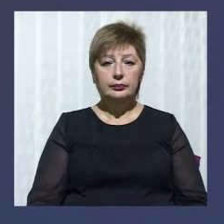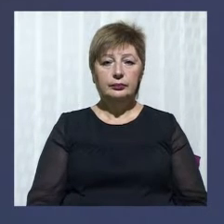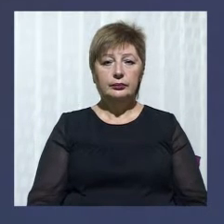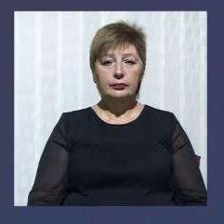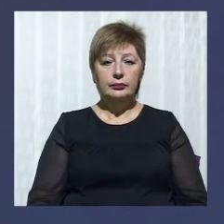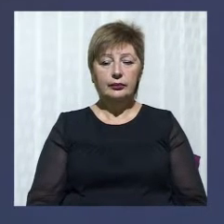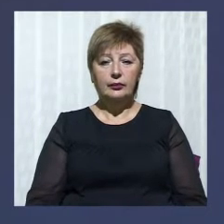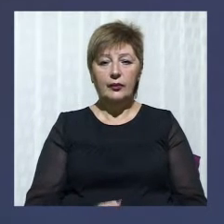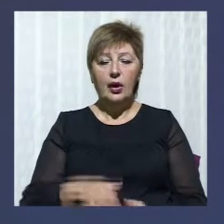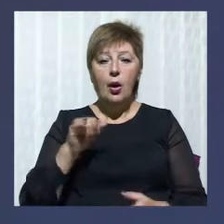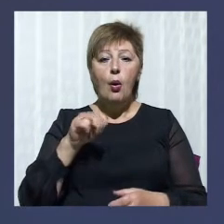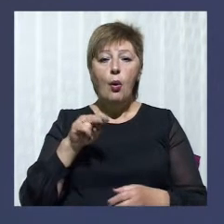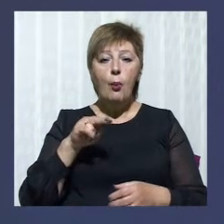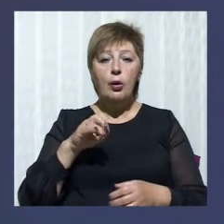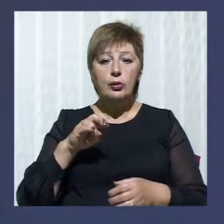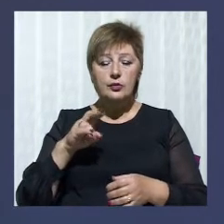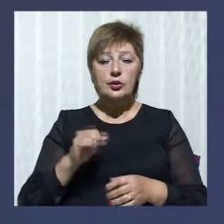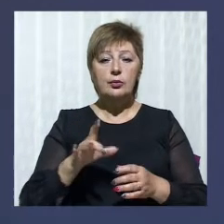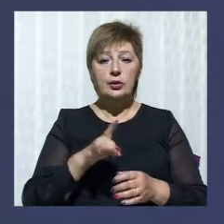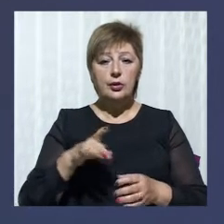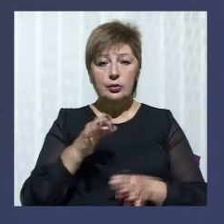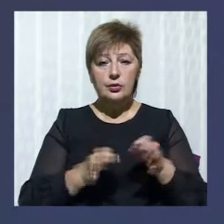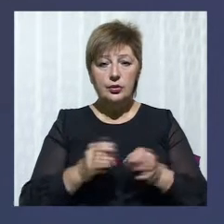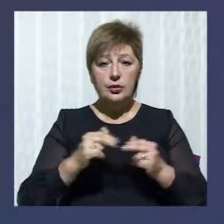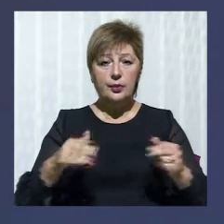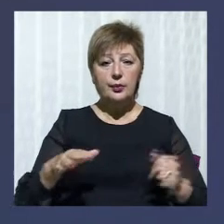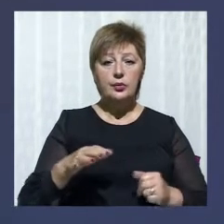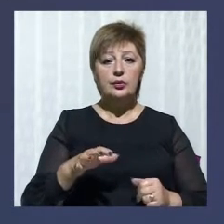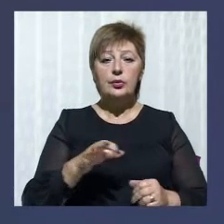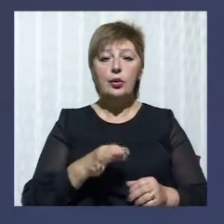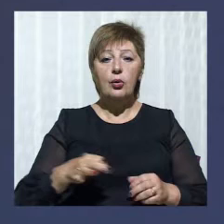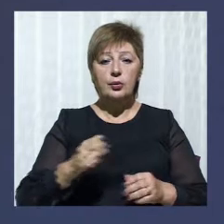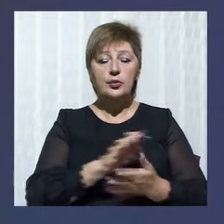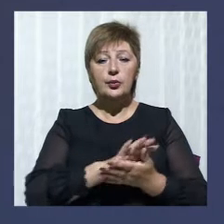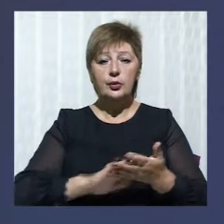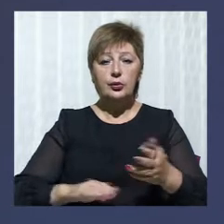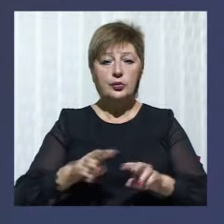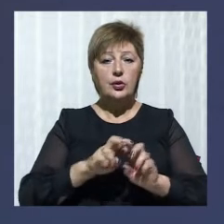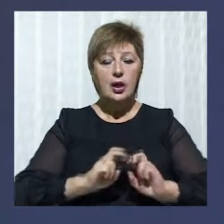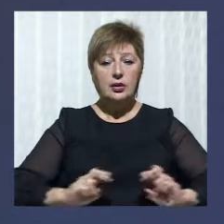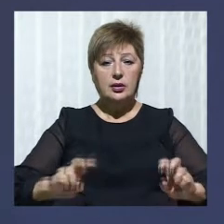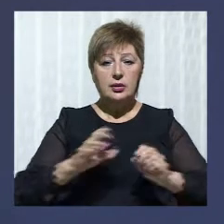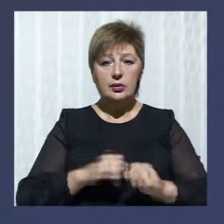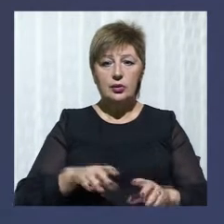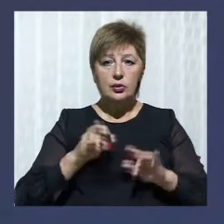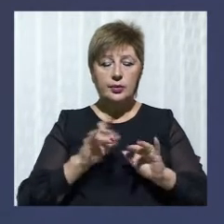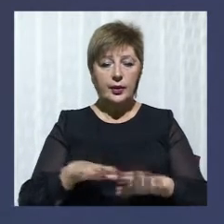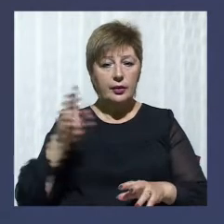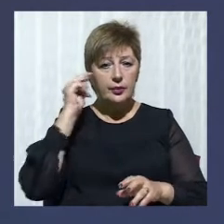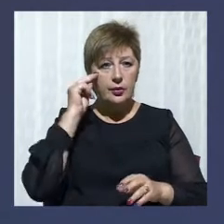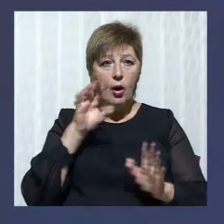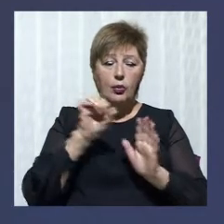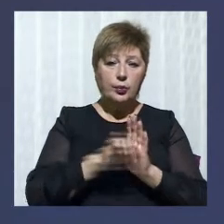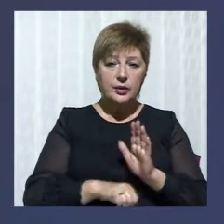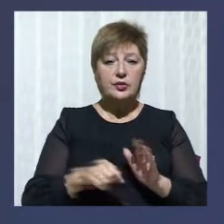У Покровському районному суді Дніпропетровської області продовжується підготовче засідання по справам підозрюваних у вбивстві громадської